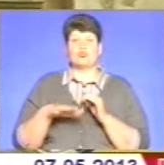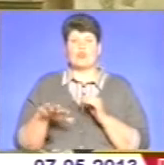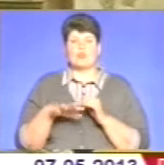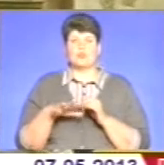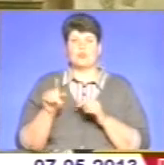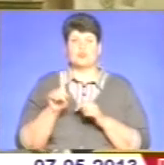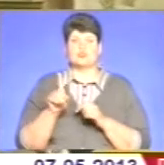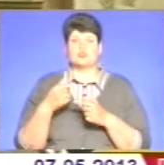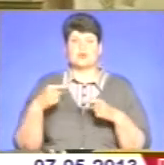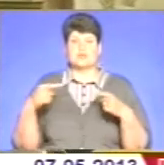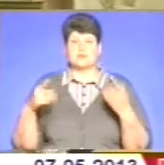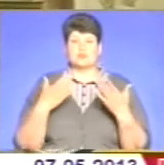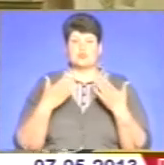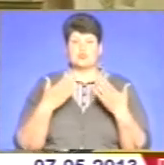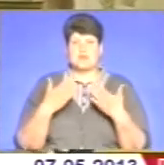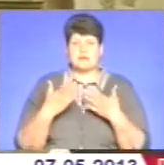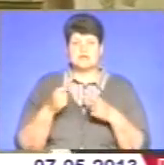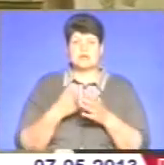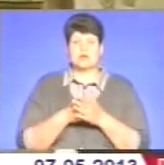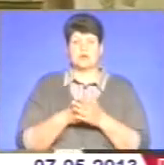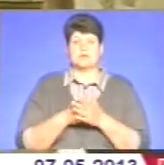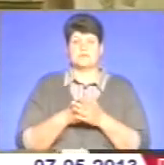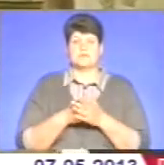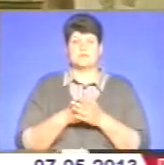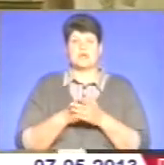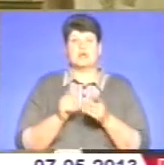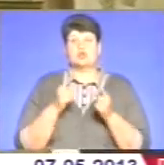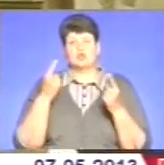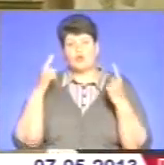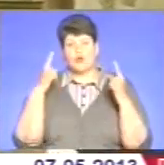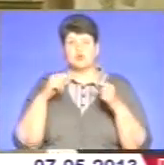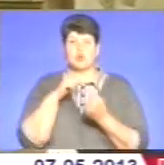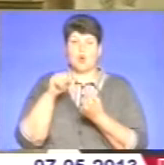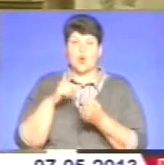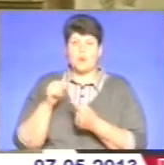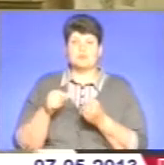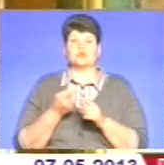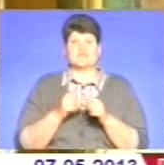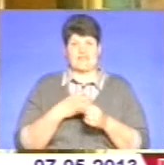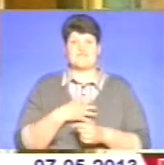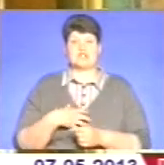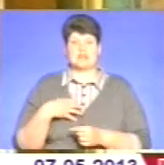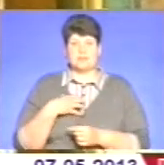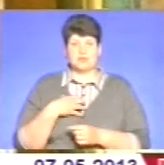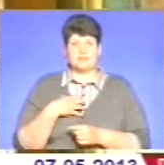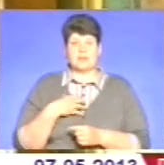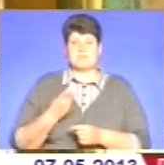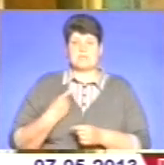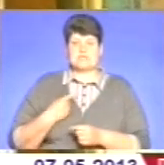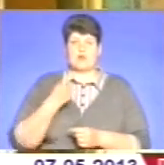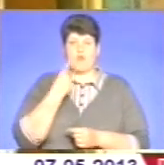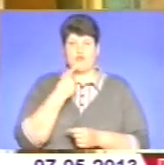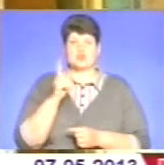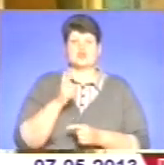вони по-своєму справді до оновлення, до якогось творчого обміну, це важливо. Майстри зі Львова кажуть,